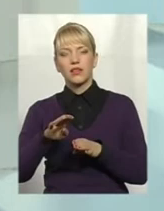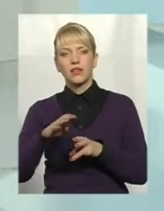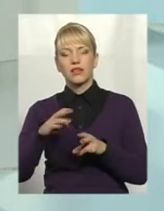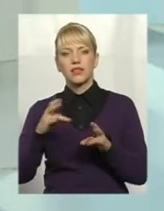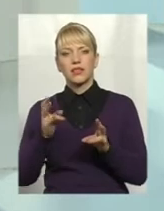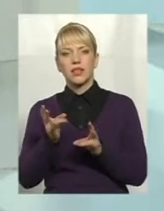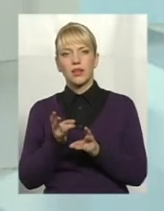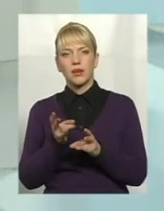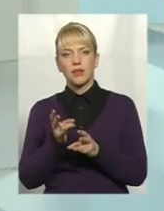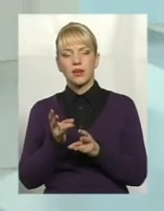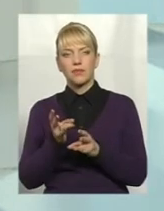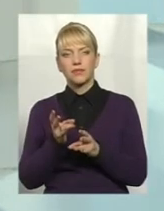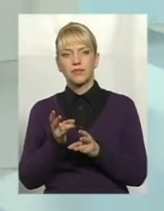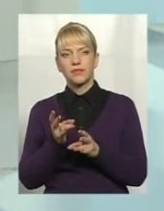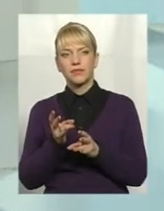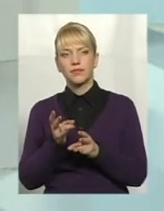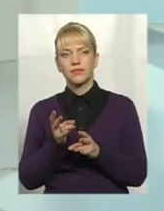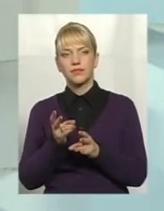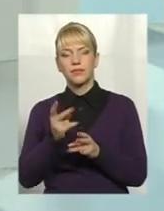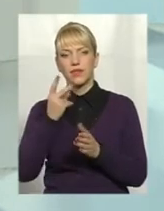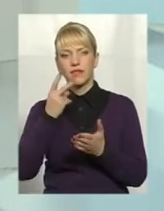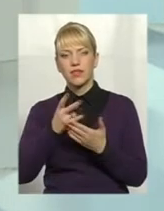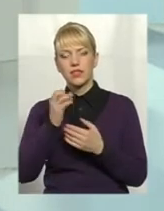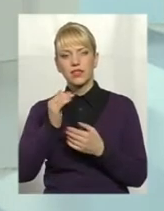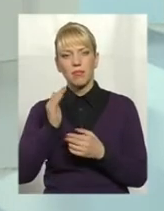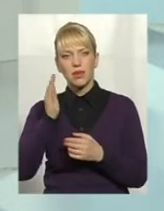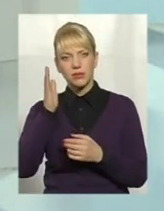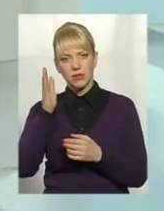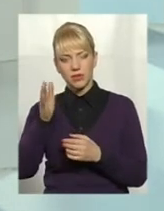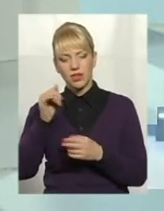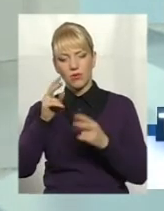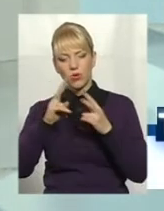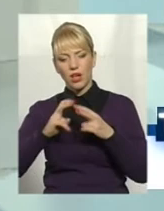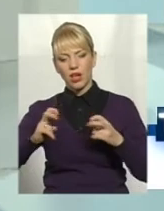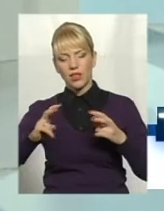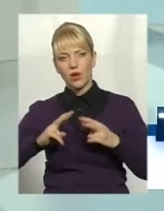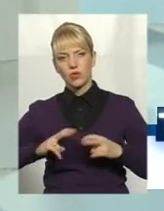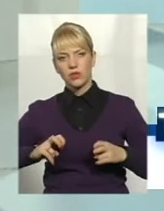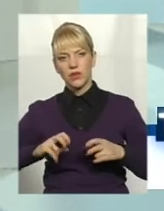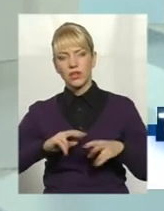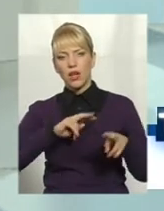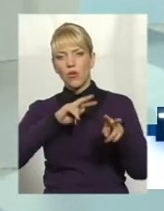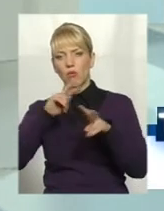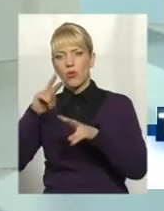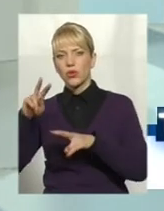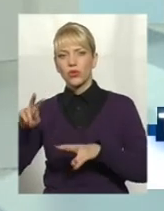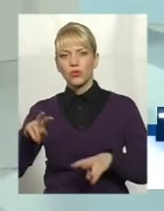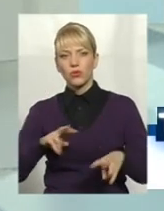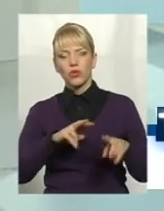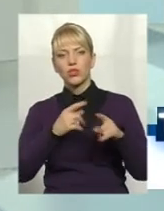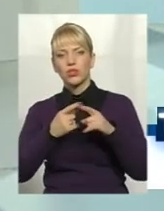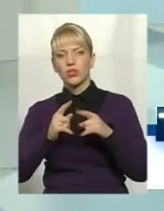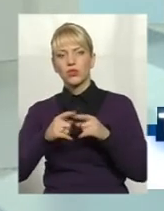все ж таки більше дивитися на перспективу і аналізувати, моніторити той ринок, який